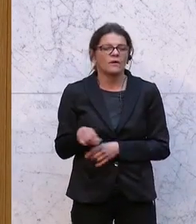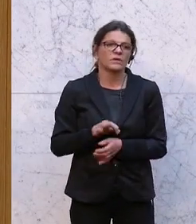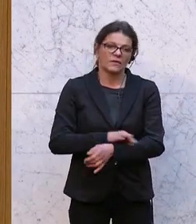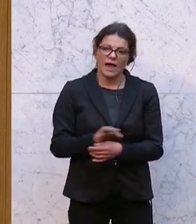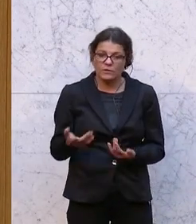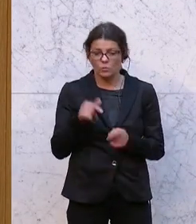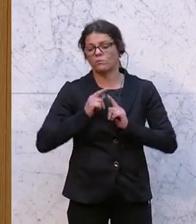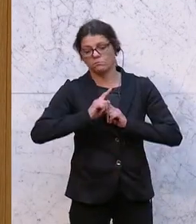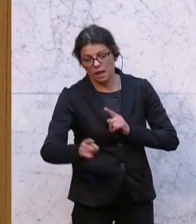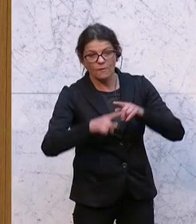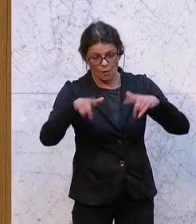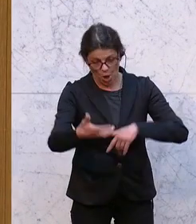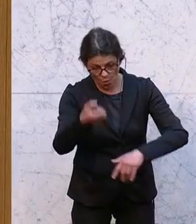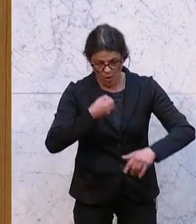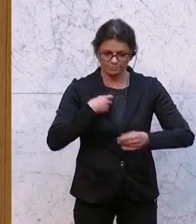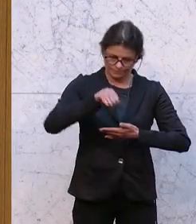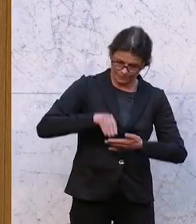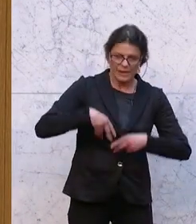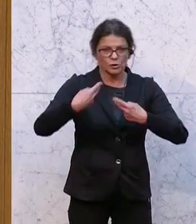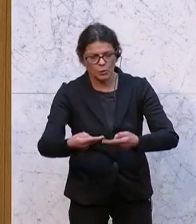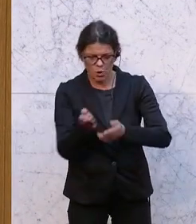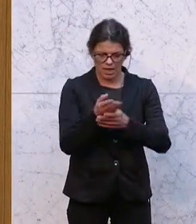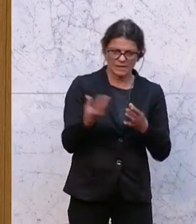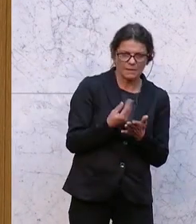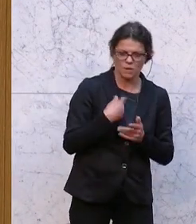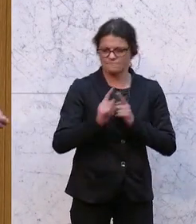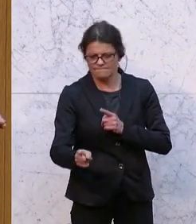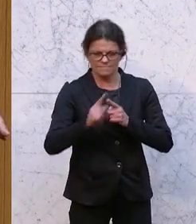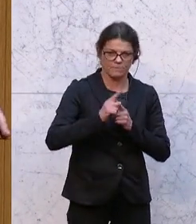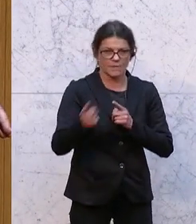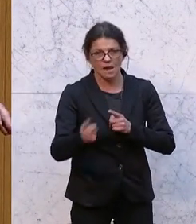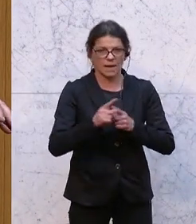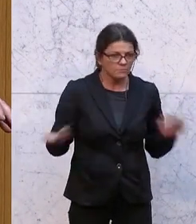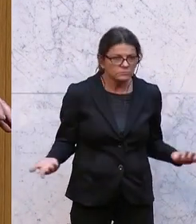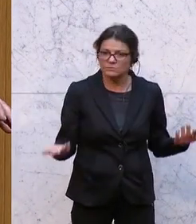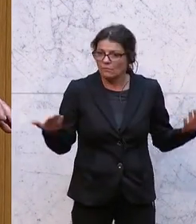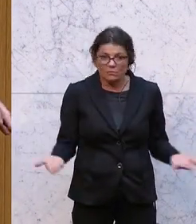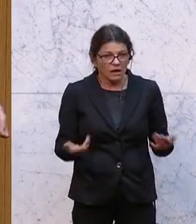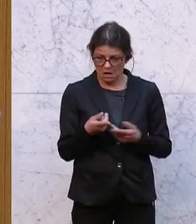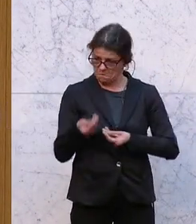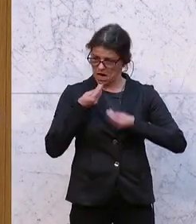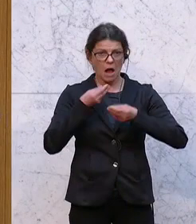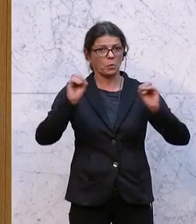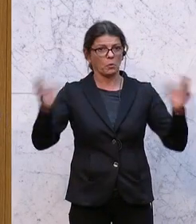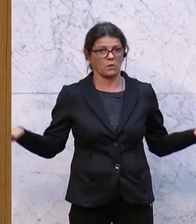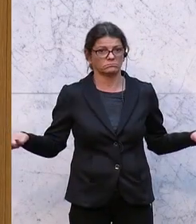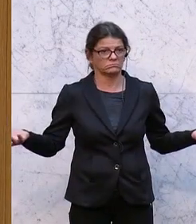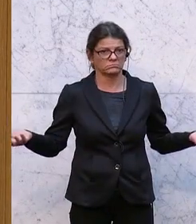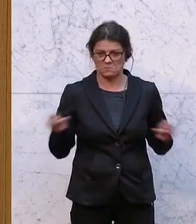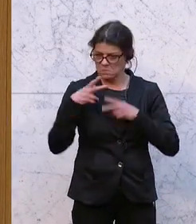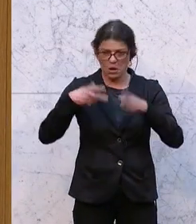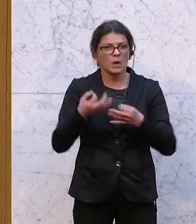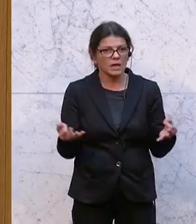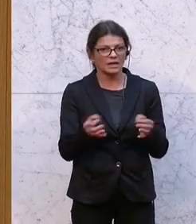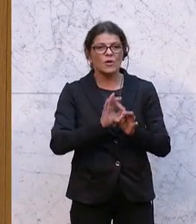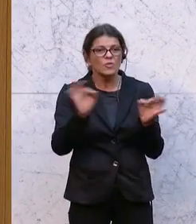stattfindet, nämlich hingehen, Formulare holen, zurückgehen, Unterlagen sammeln, wieder hingehen, wo es in Wikikert auch kaum eine Beratung und Betreuung gibt, sondern in Wikikert